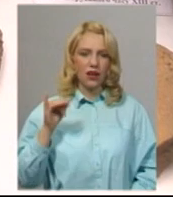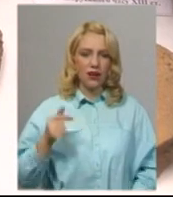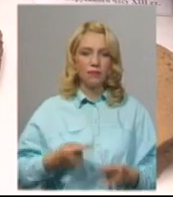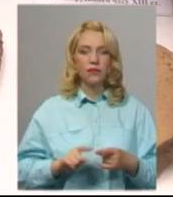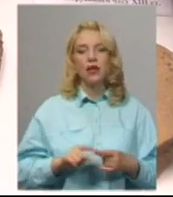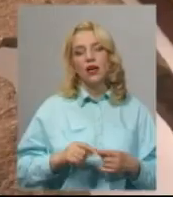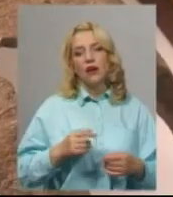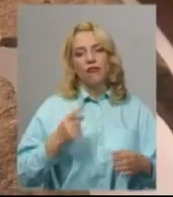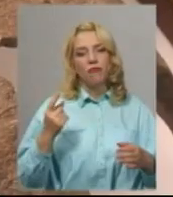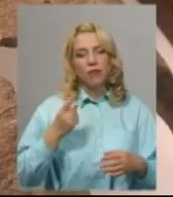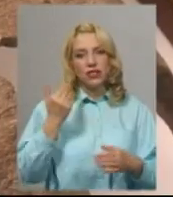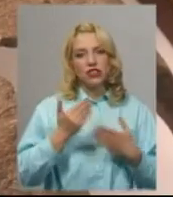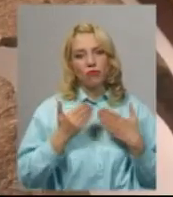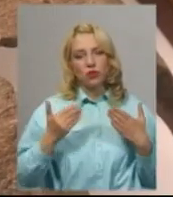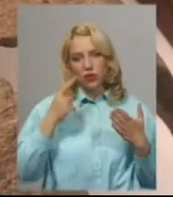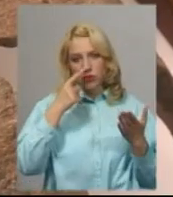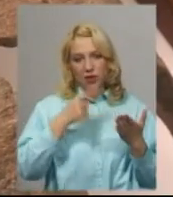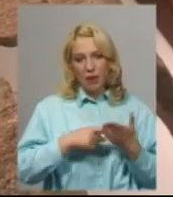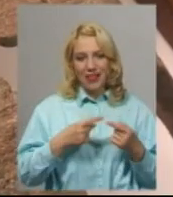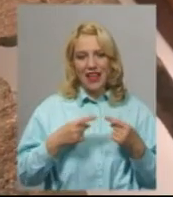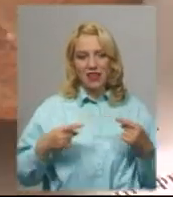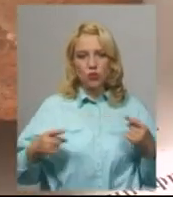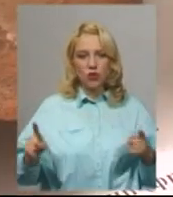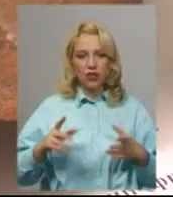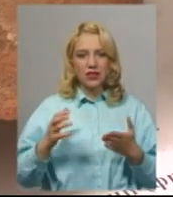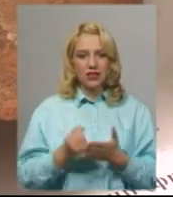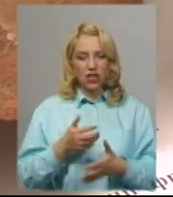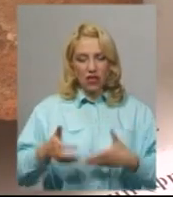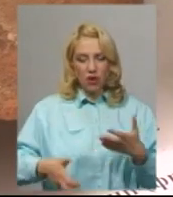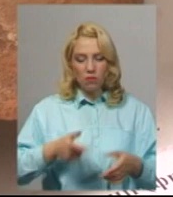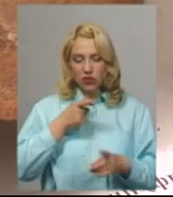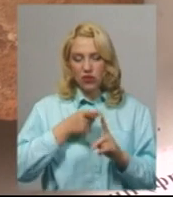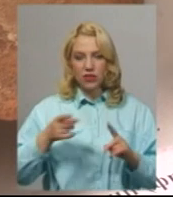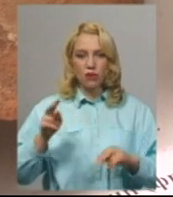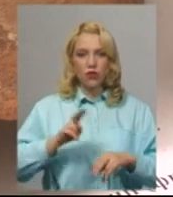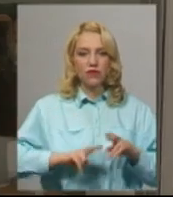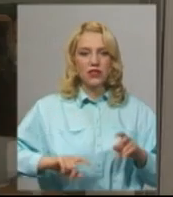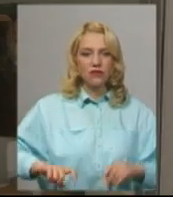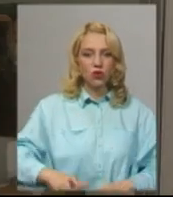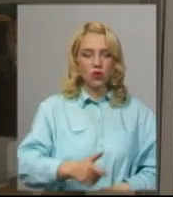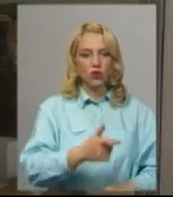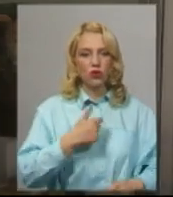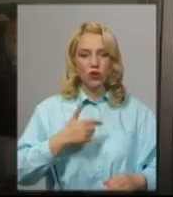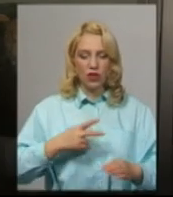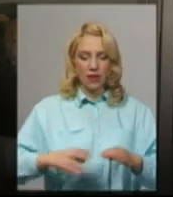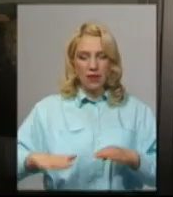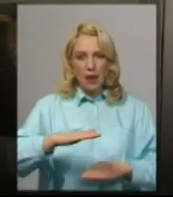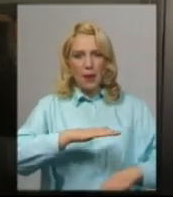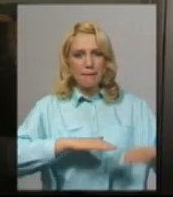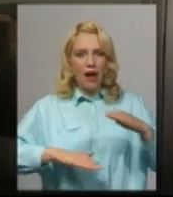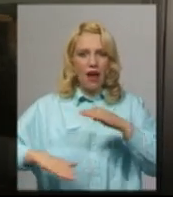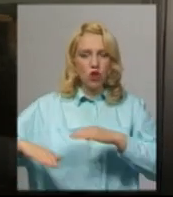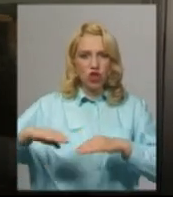Куріловської, вперше до них у музей потрапили експонати, які віднайшли археологи під час будівництва дороги. Наслідили багатошарове поселення,